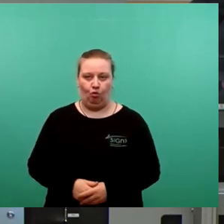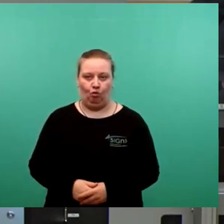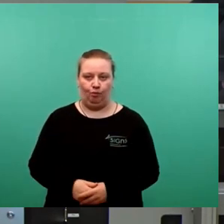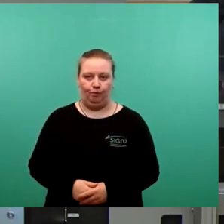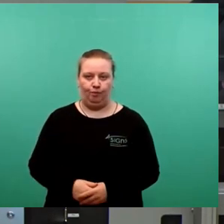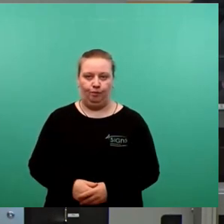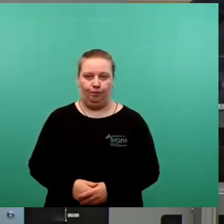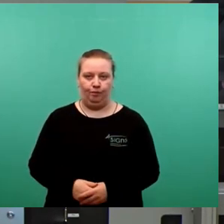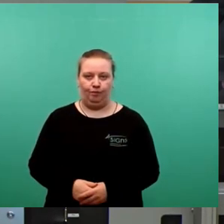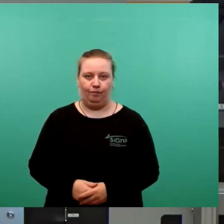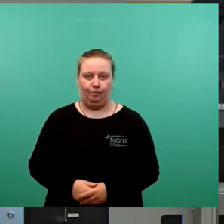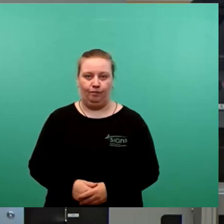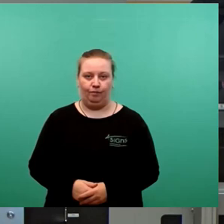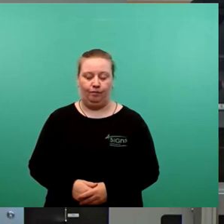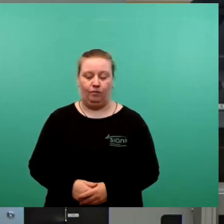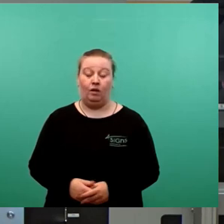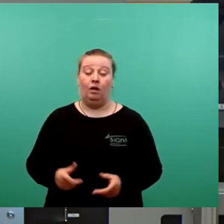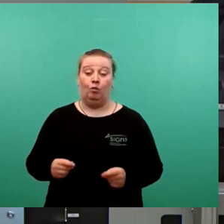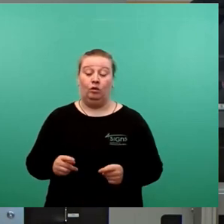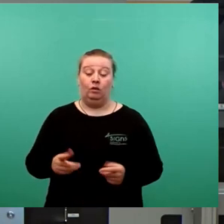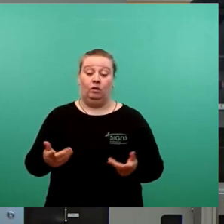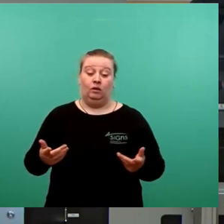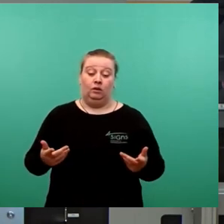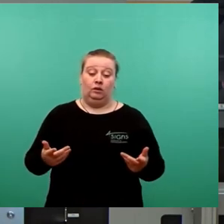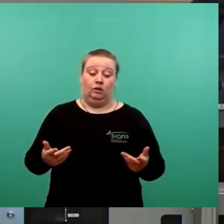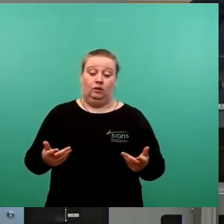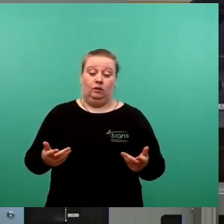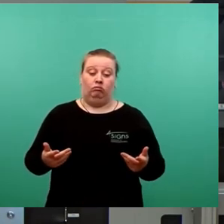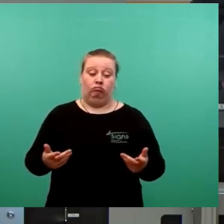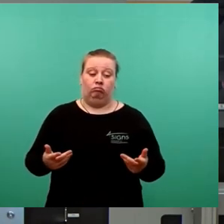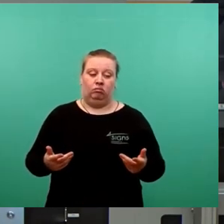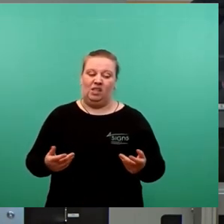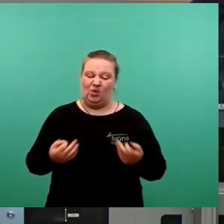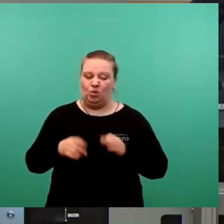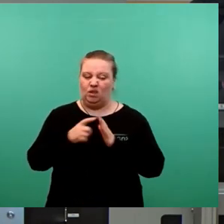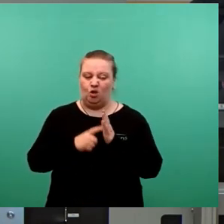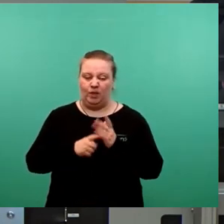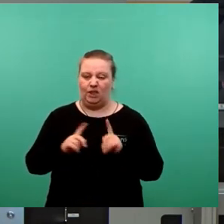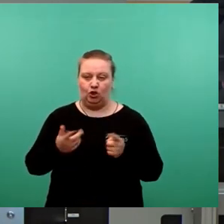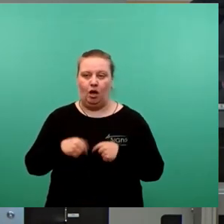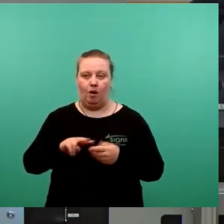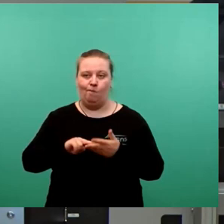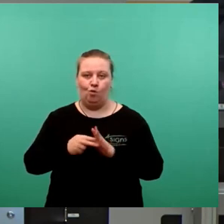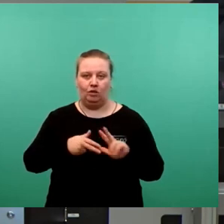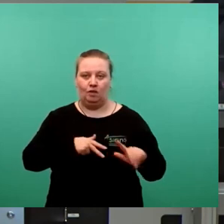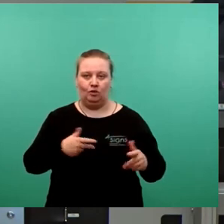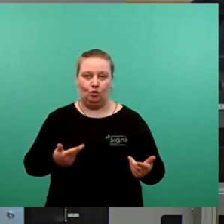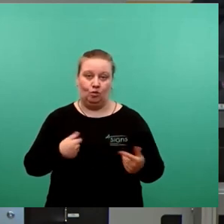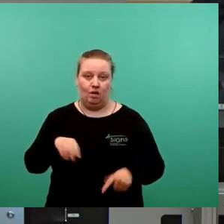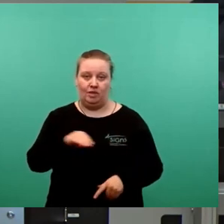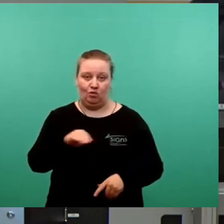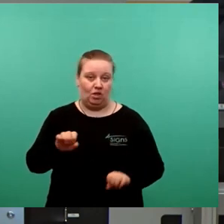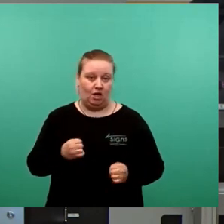könnte. Das ist aus meiner Sicht zwar kein gutes Argument, aber eine politische Realität, die ich nicht ignorieren kann.